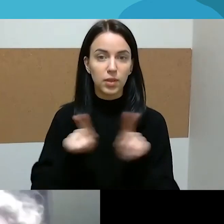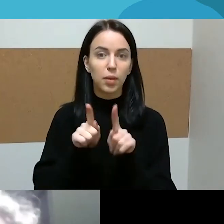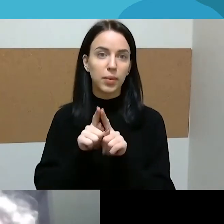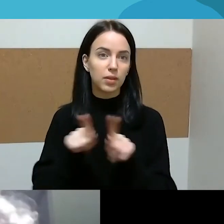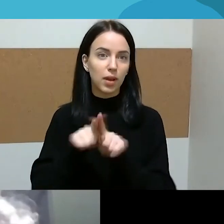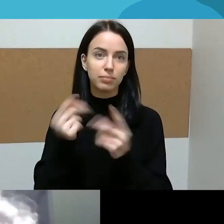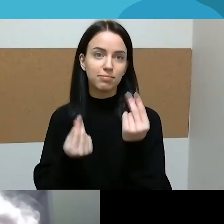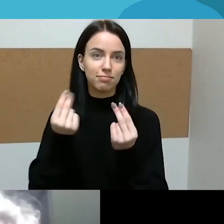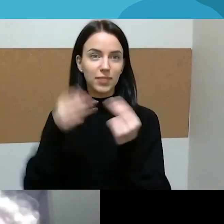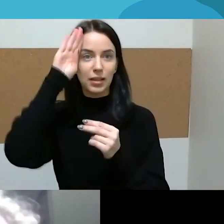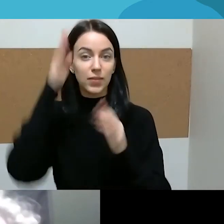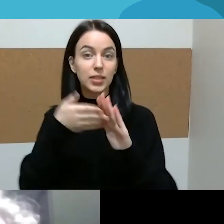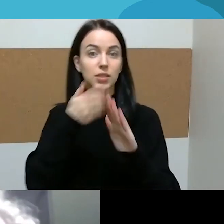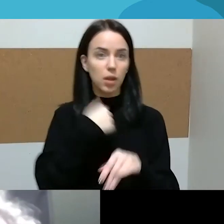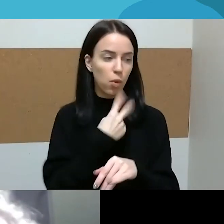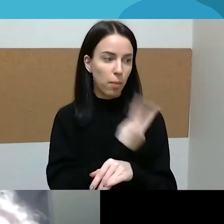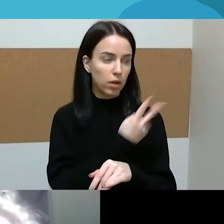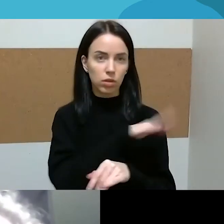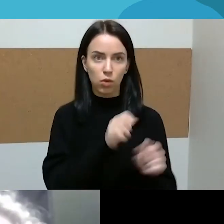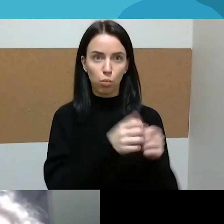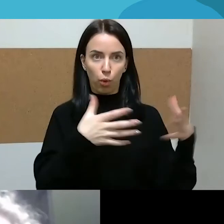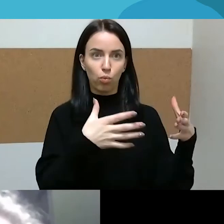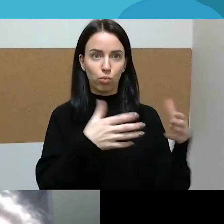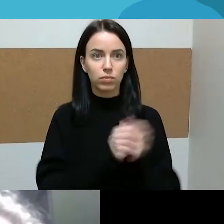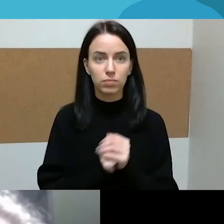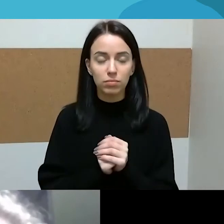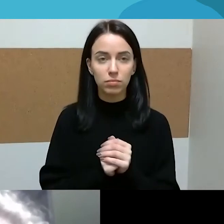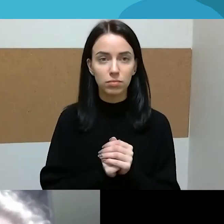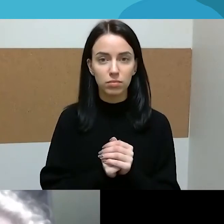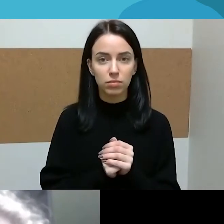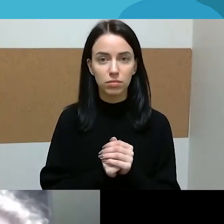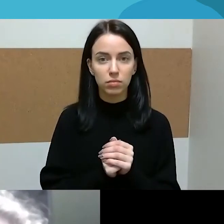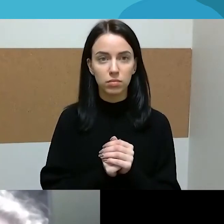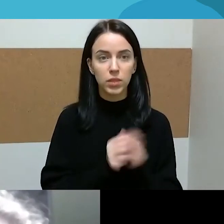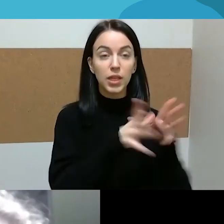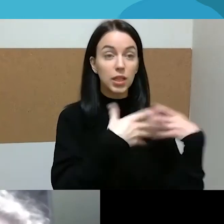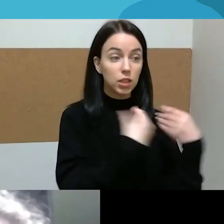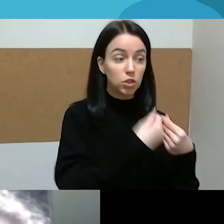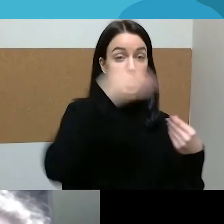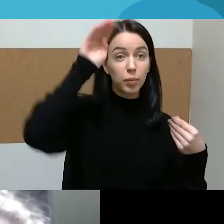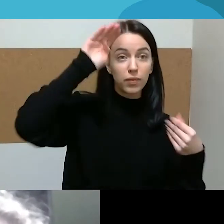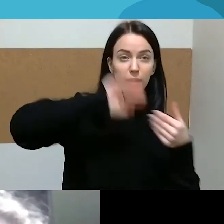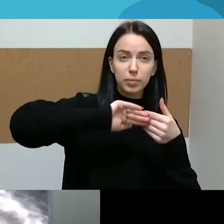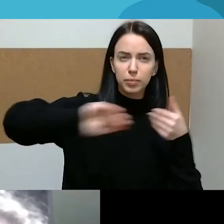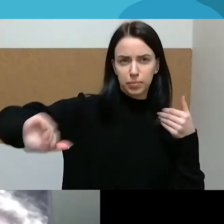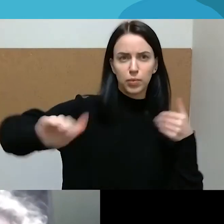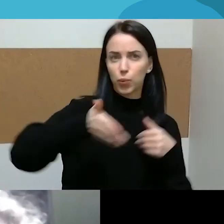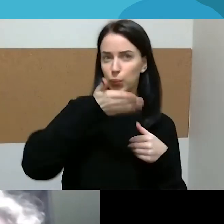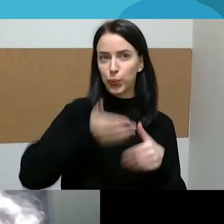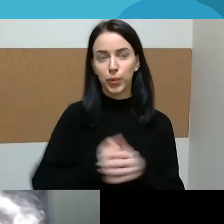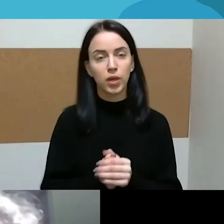yra kažkoks taip. Tai ant tiek buvo visiškai vyrai atsieti nuo tos sferos, nes tiesiog,